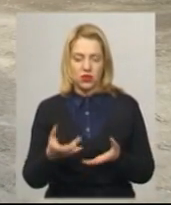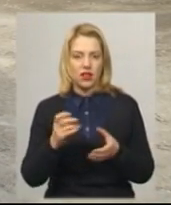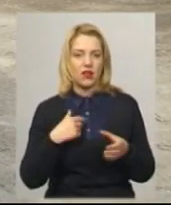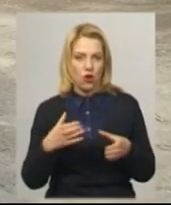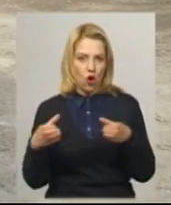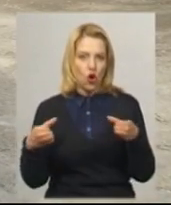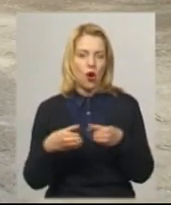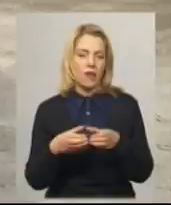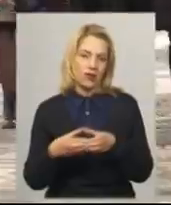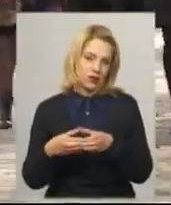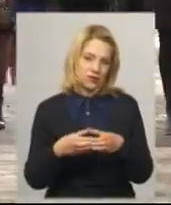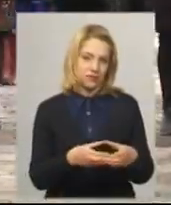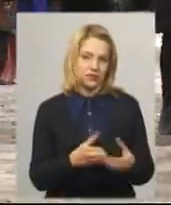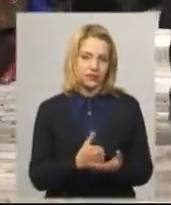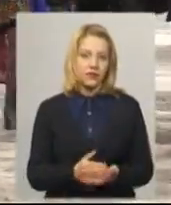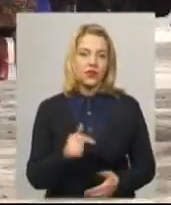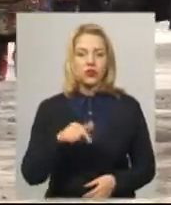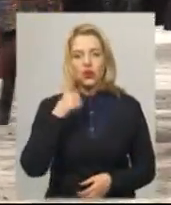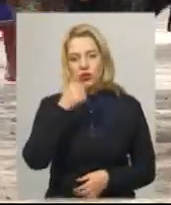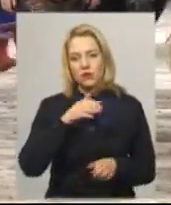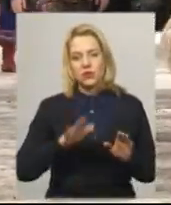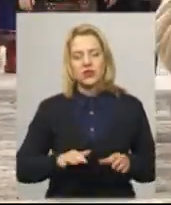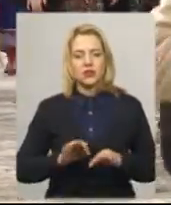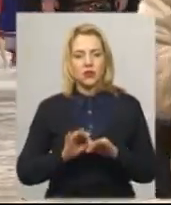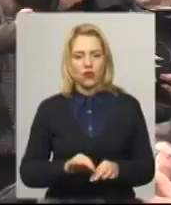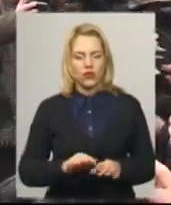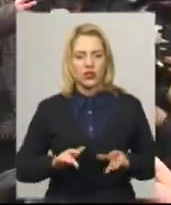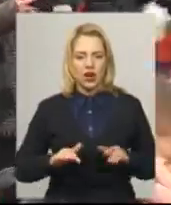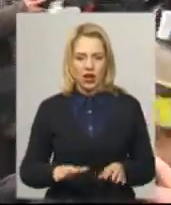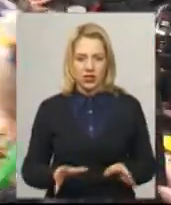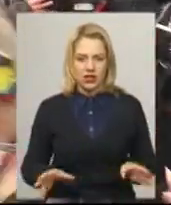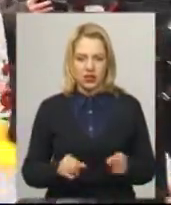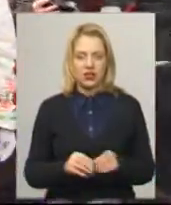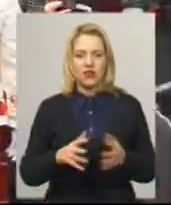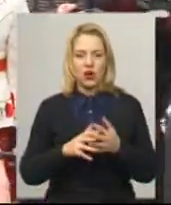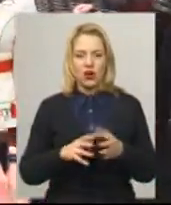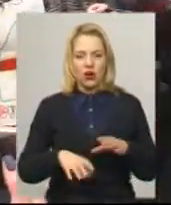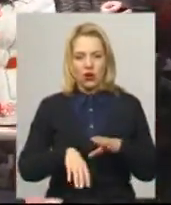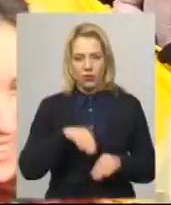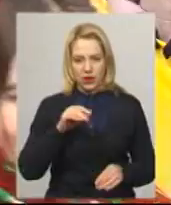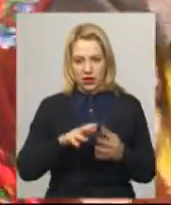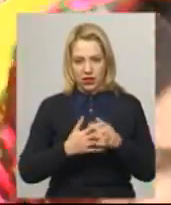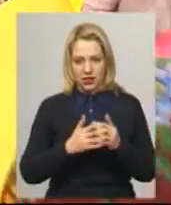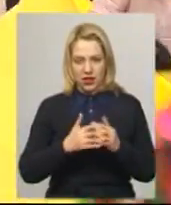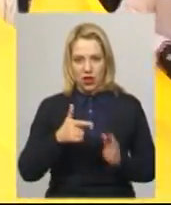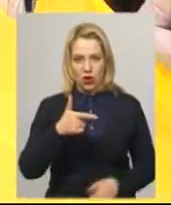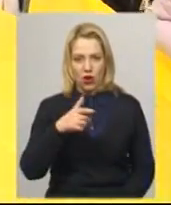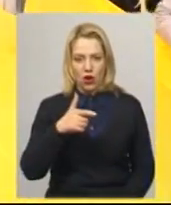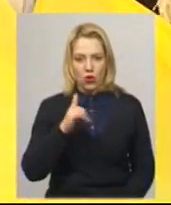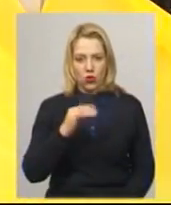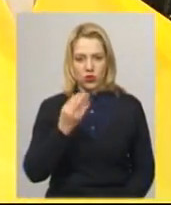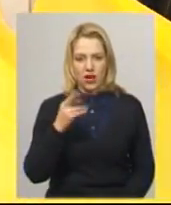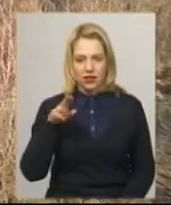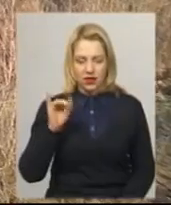захід. Цьогоріч місцем проведення акції єдності обрали село Гусятин Чемироватського району Хмельниччини, яке розділене